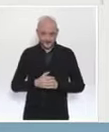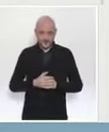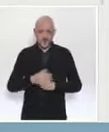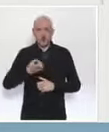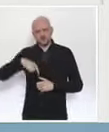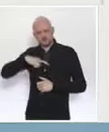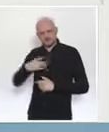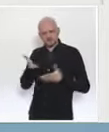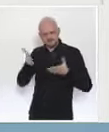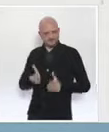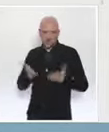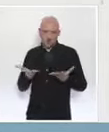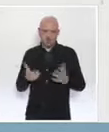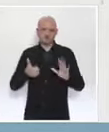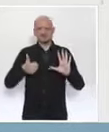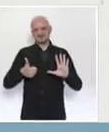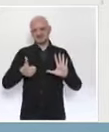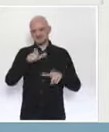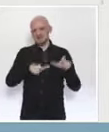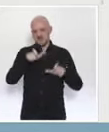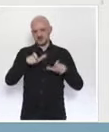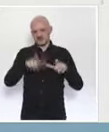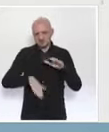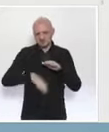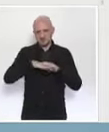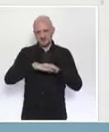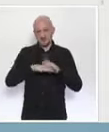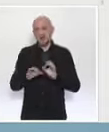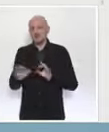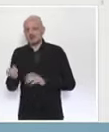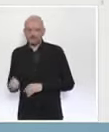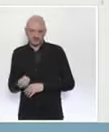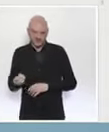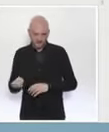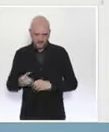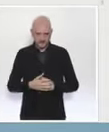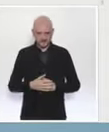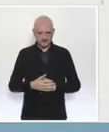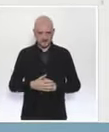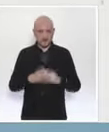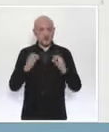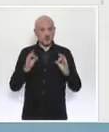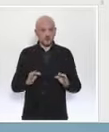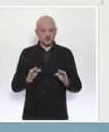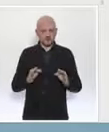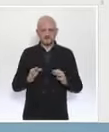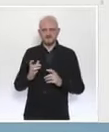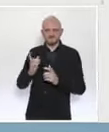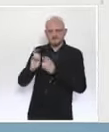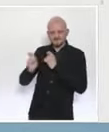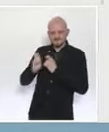sans compter les enfants. Nous avons saisi le Haut conseil de santé publique pour préciser les préconisations